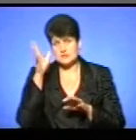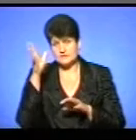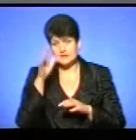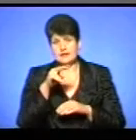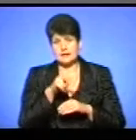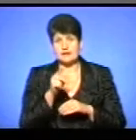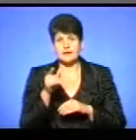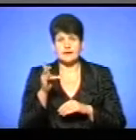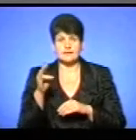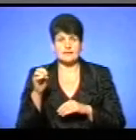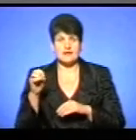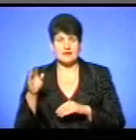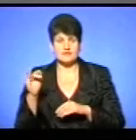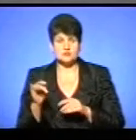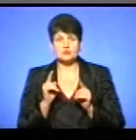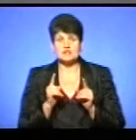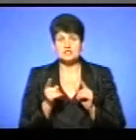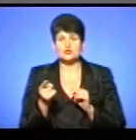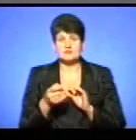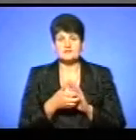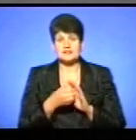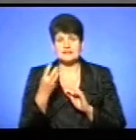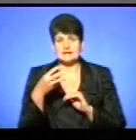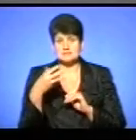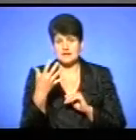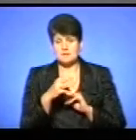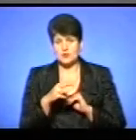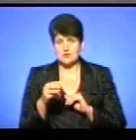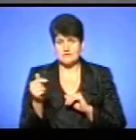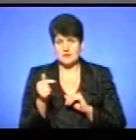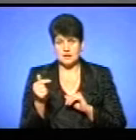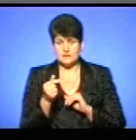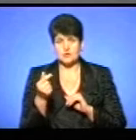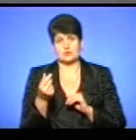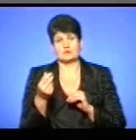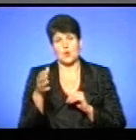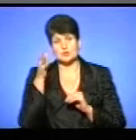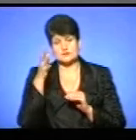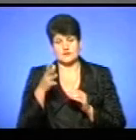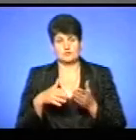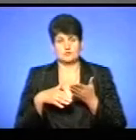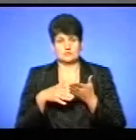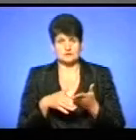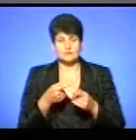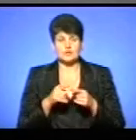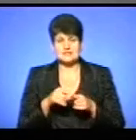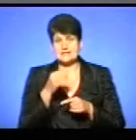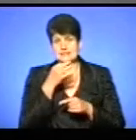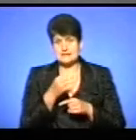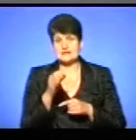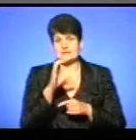Лілія Граневич. Адже лише Тернополю не вистачає 35 мільйонів гривень освітньої субвенції. Про це сказав Сергій Надал